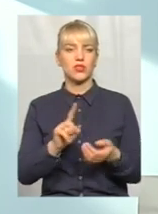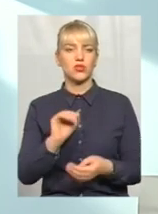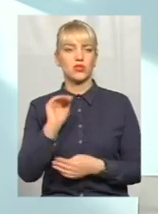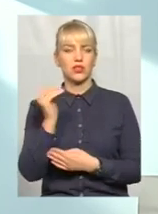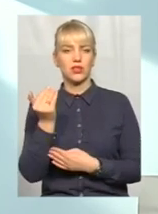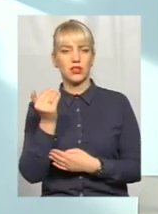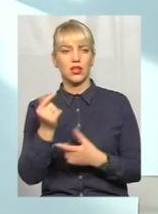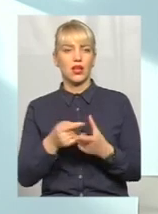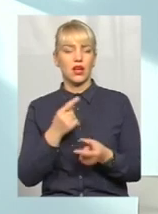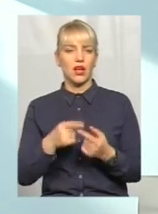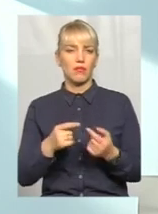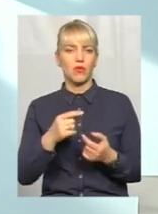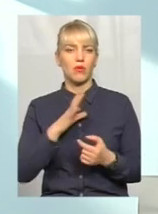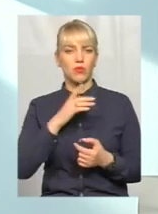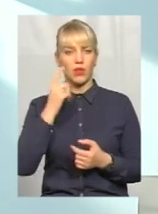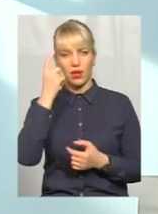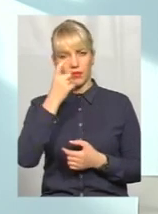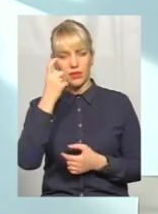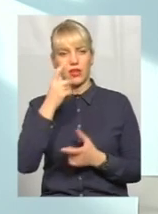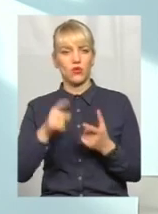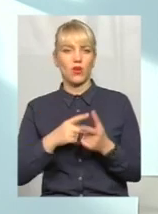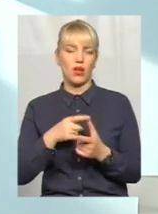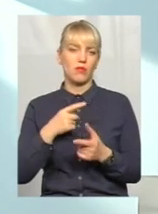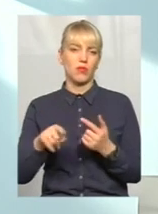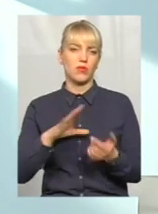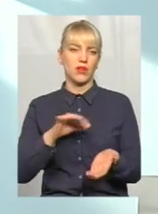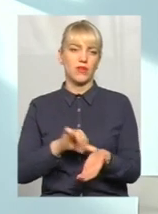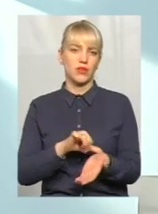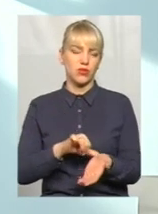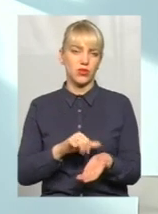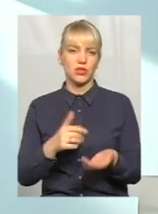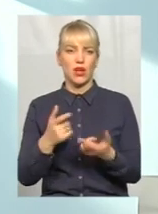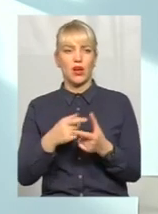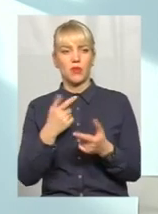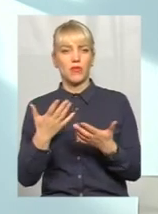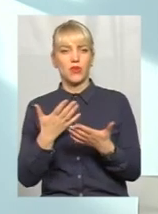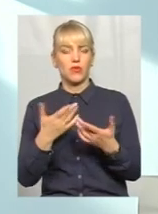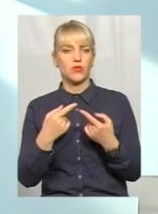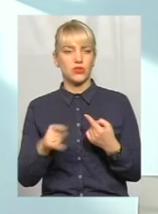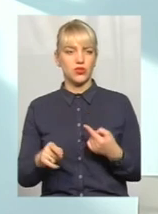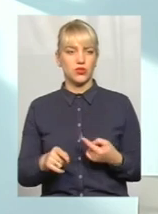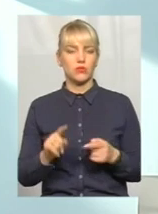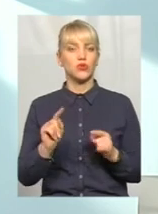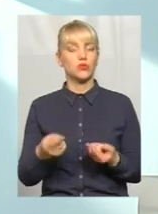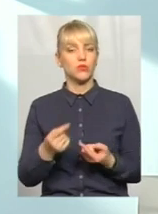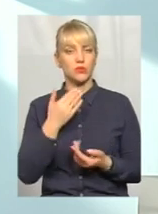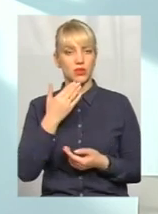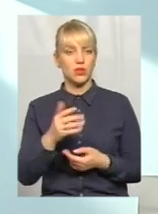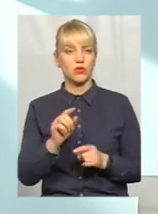в алкогольному стані, або в наркотичному, або в якомусь іншому. А чому? Тому що